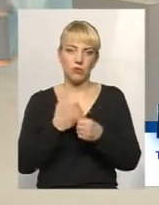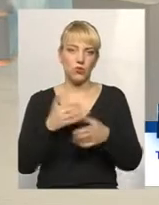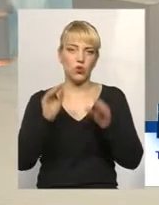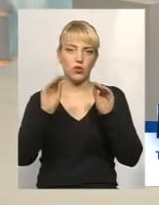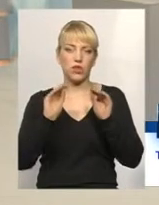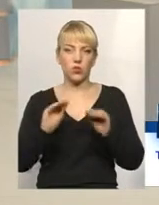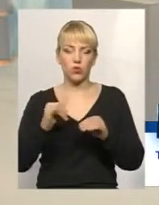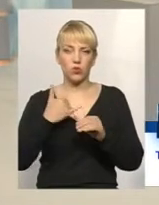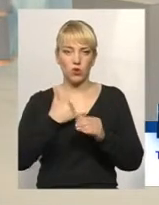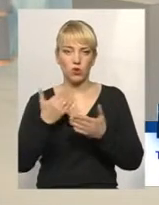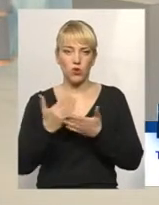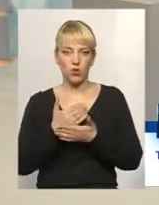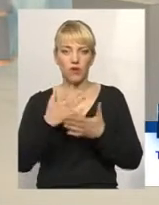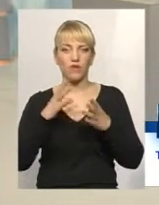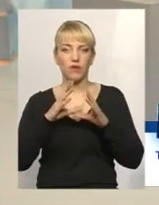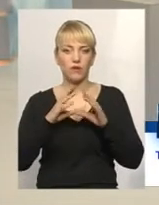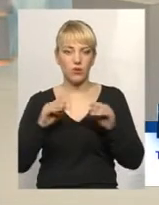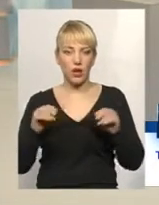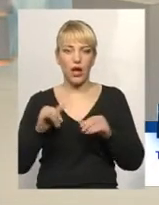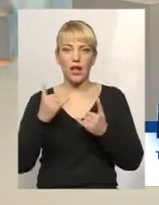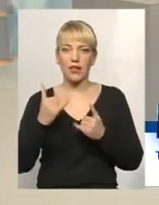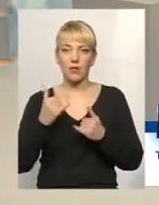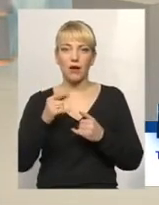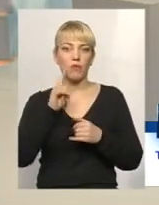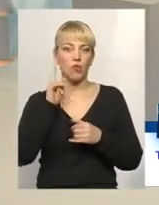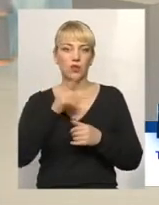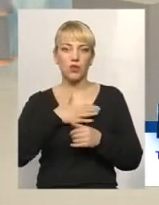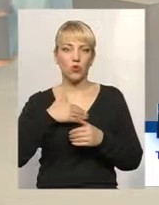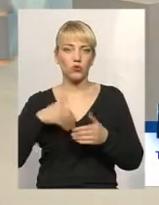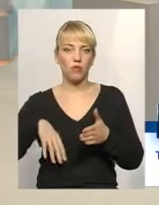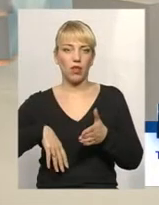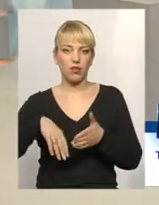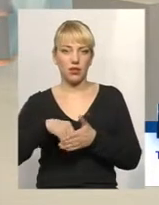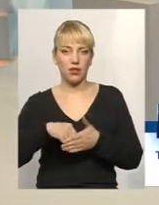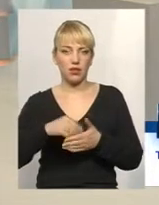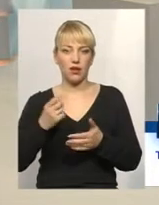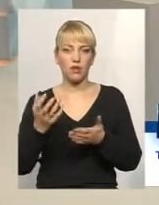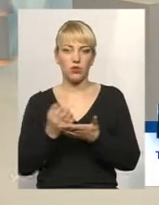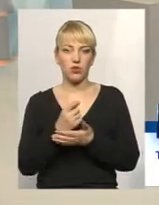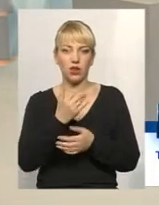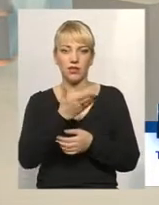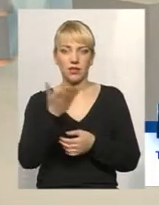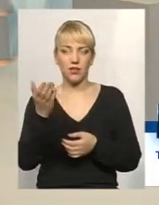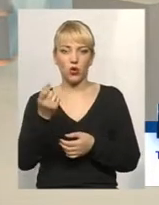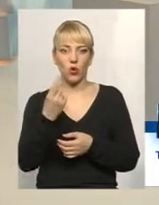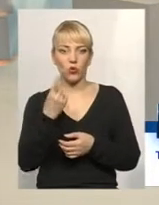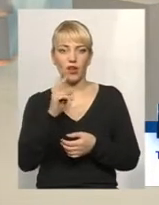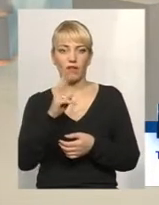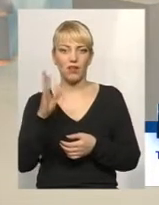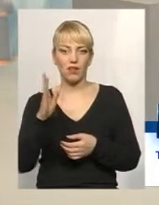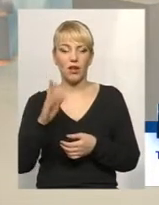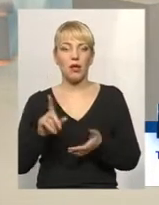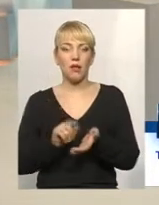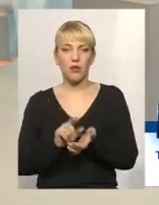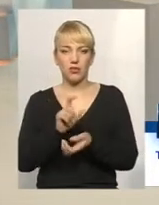як має бути. Тепер вони не хочуть платити. Їх виходить 11 квартир, пенсіонери